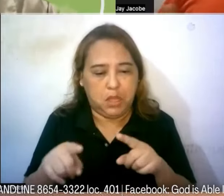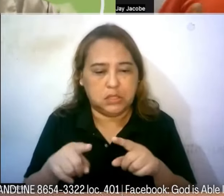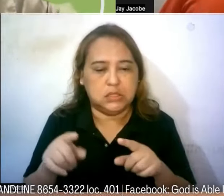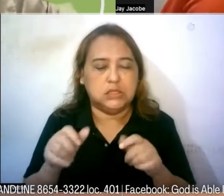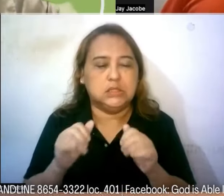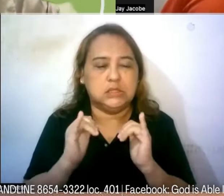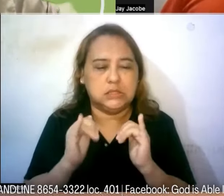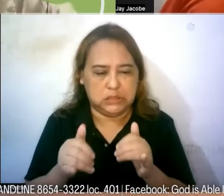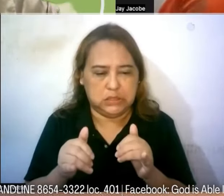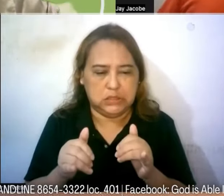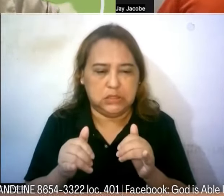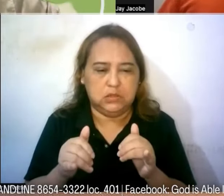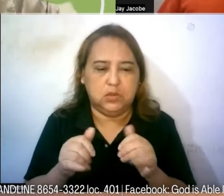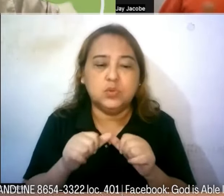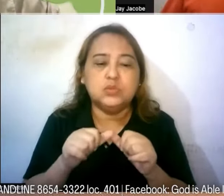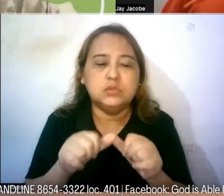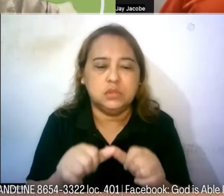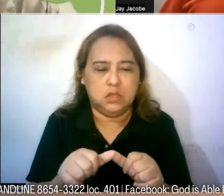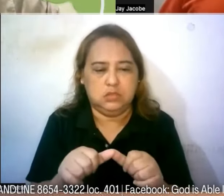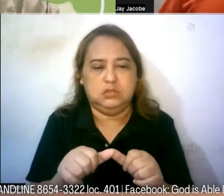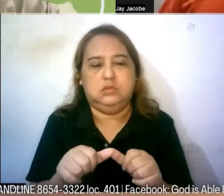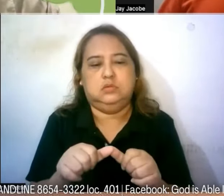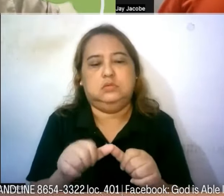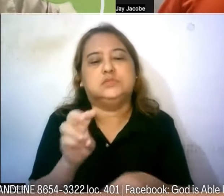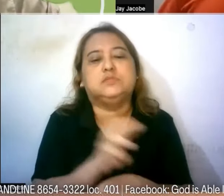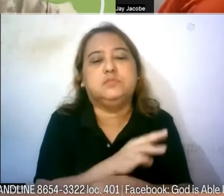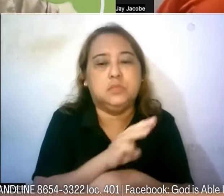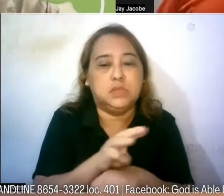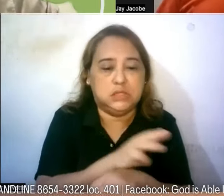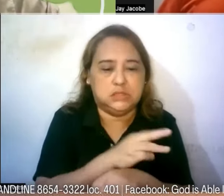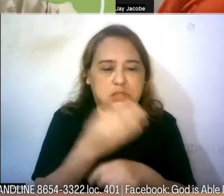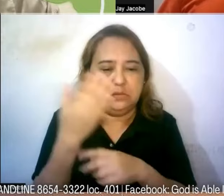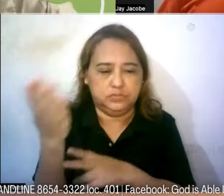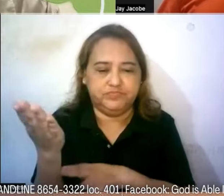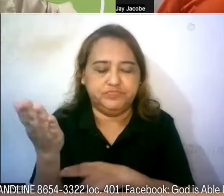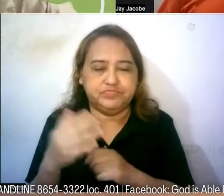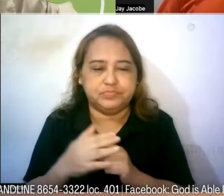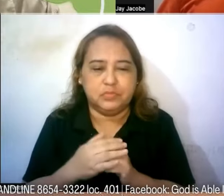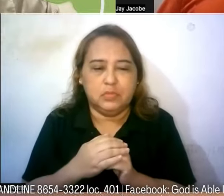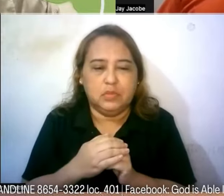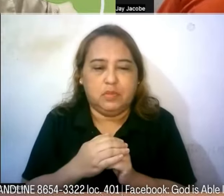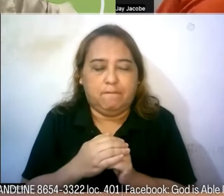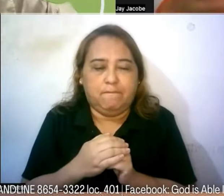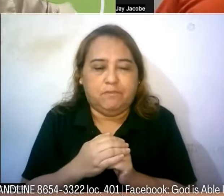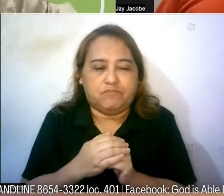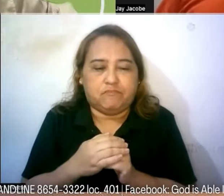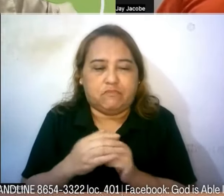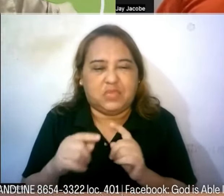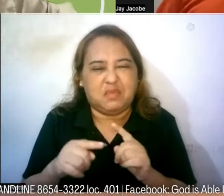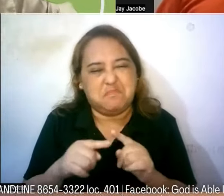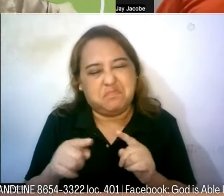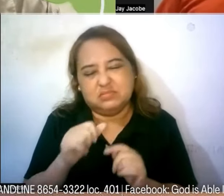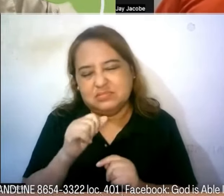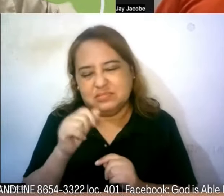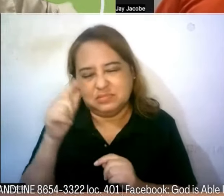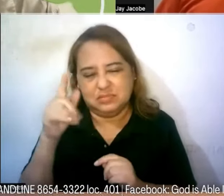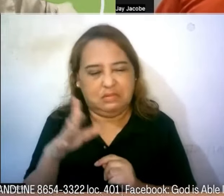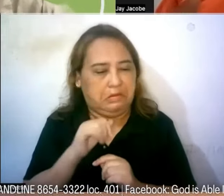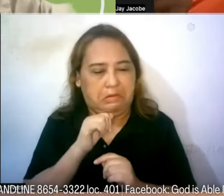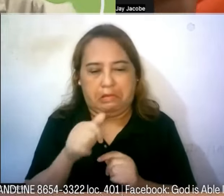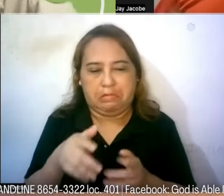akala ko po ay yun na po yung mag-ibigay ng ginawa sa aking family pero hindi po inalaw ng Lord because